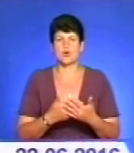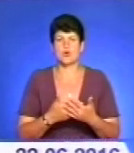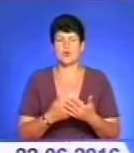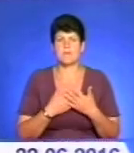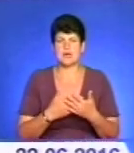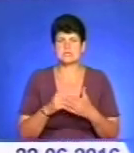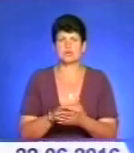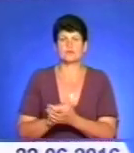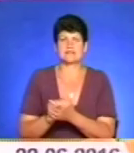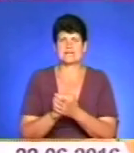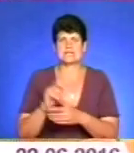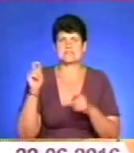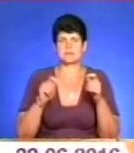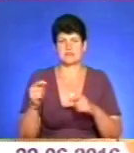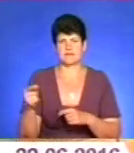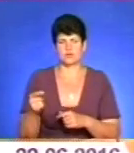у Тернополі.